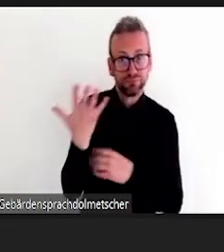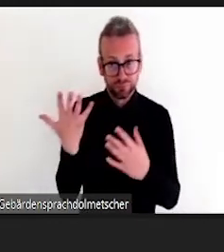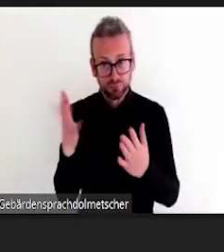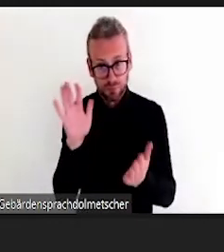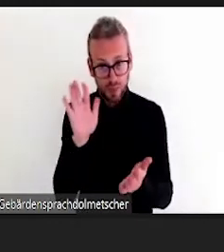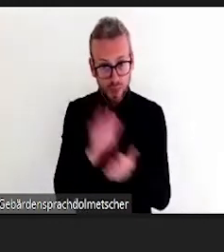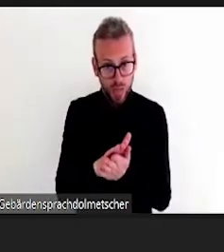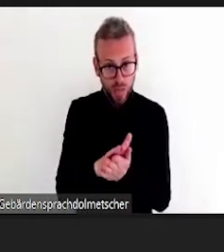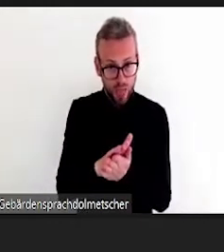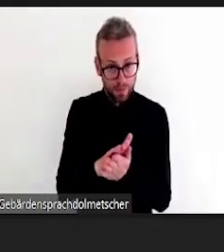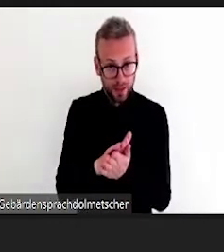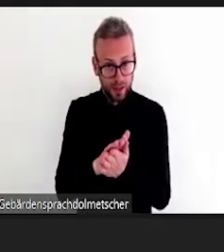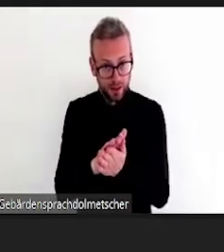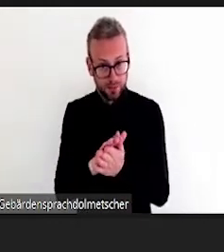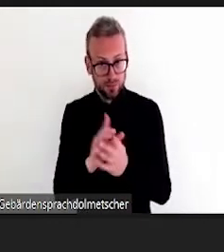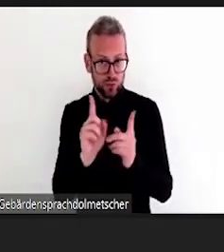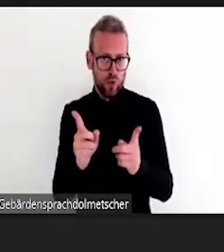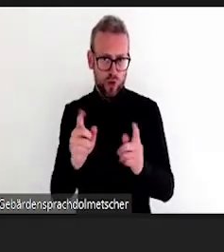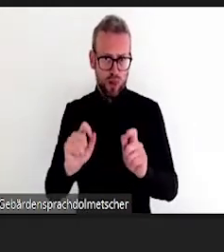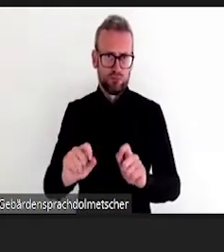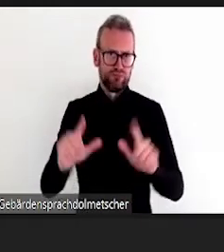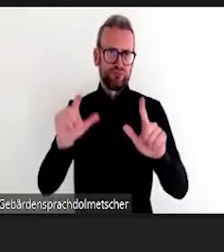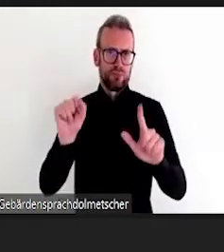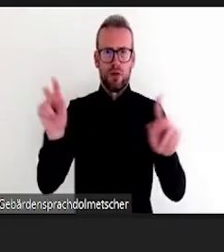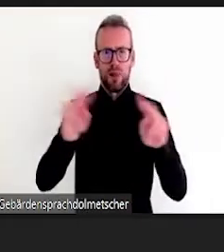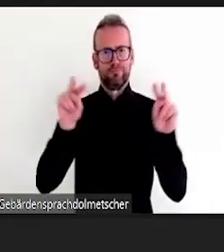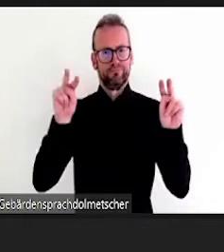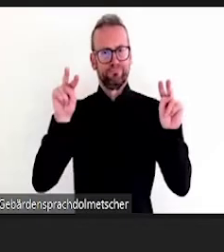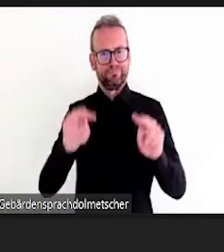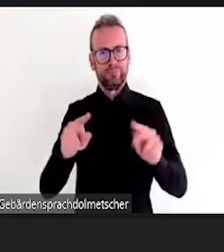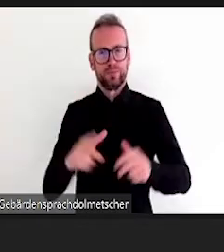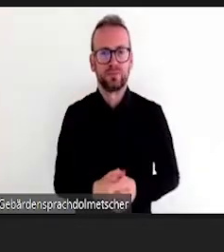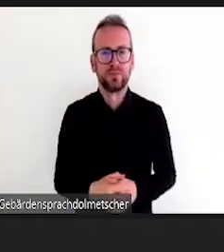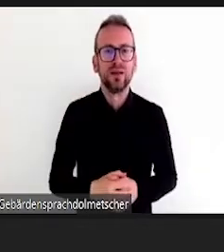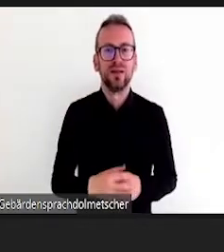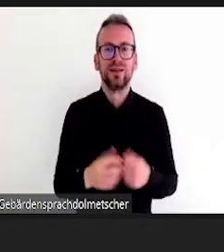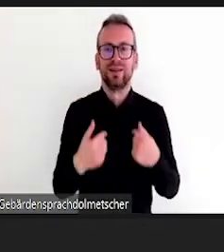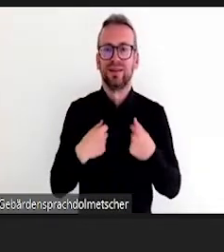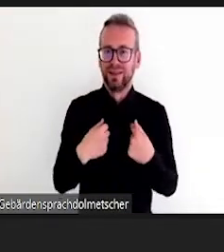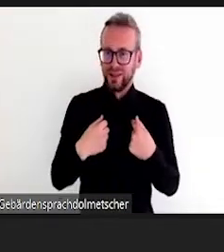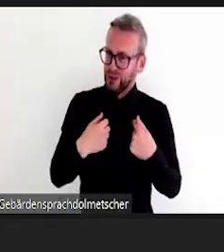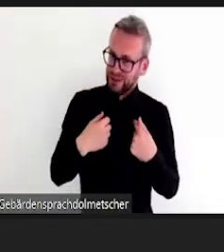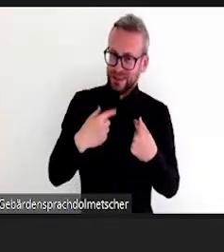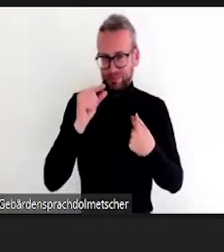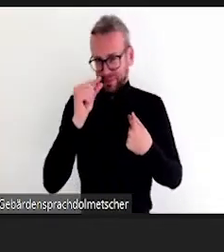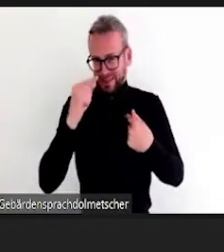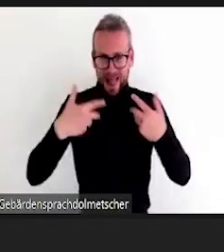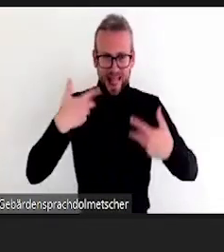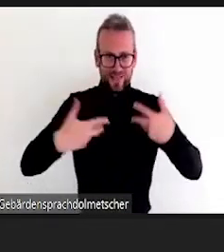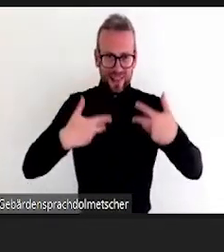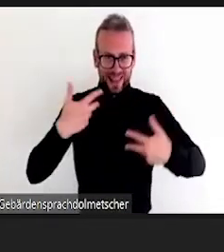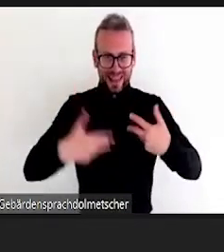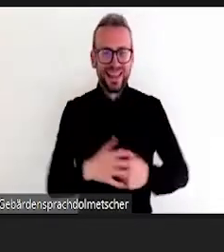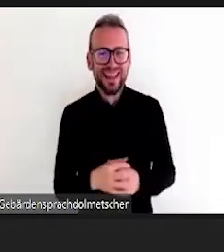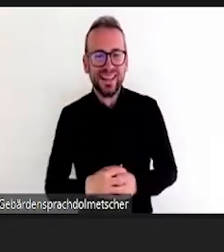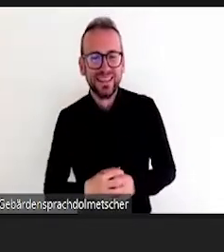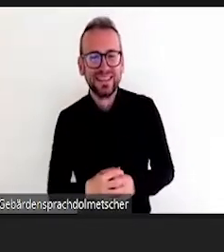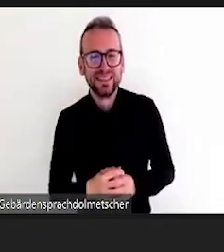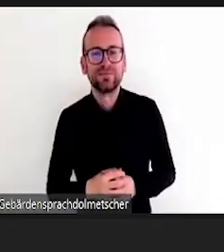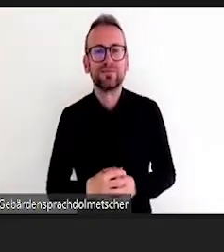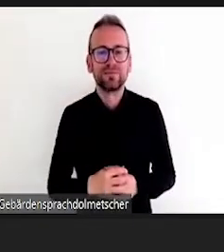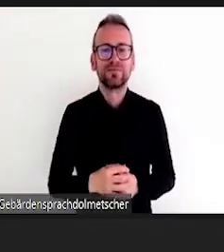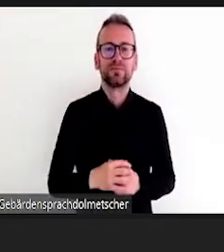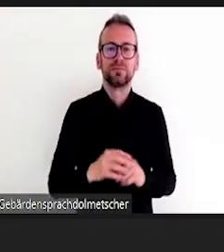Man hat doch so selten die Chance, sich so kurz zu fassen, gerade wenn man in der Lehre tätig ist. Ich hoffe, ich konnte das ganz gut